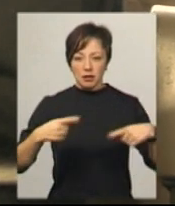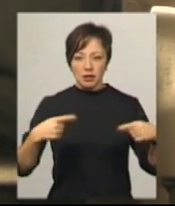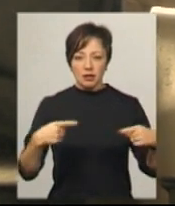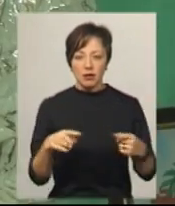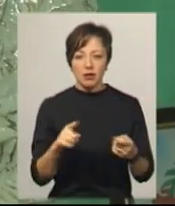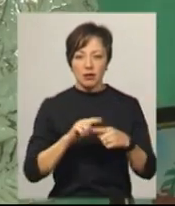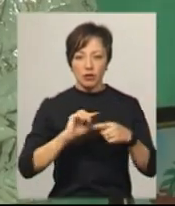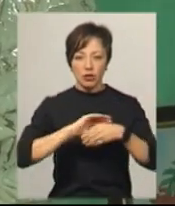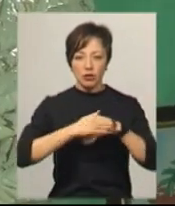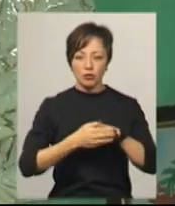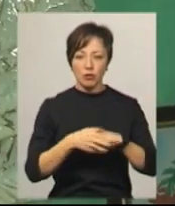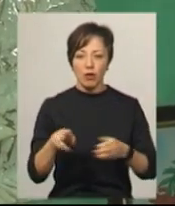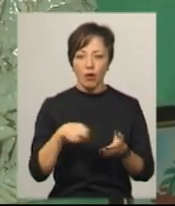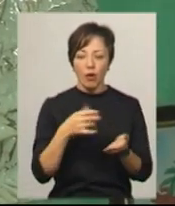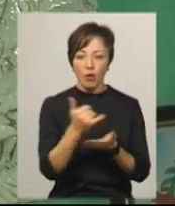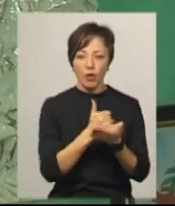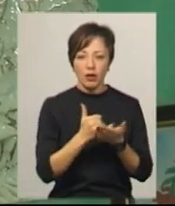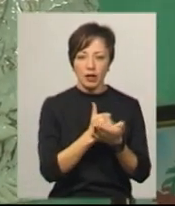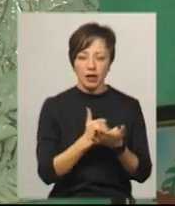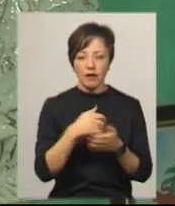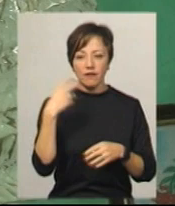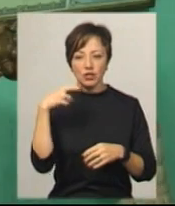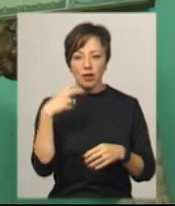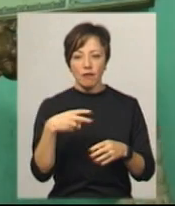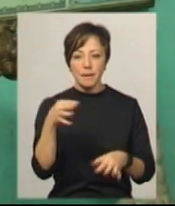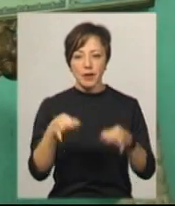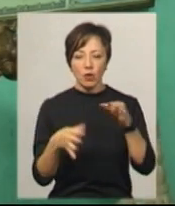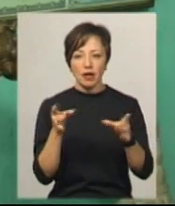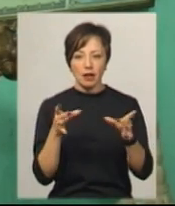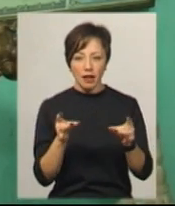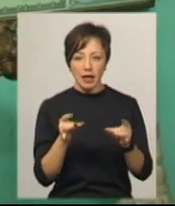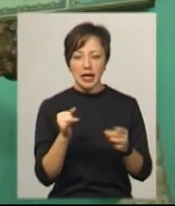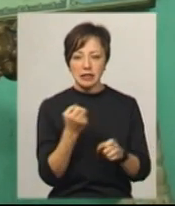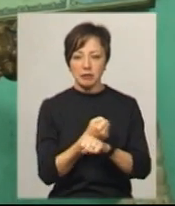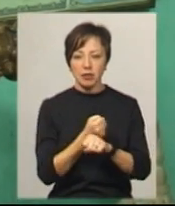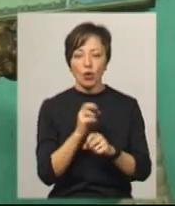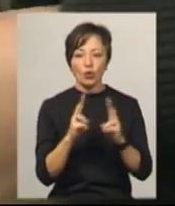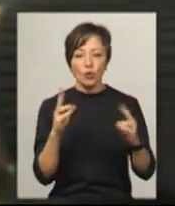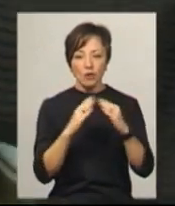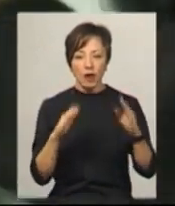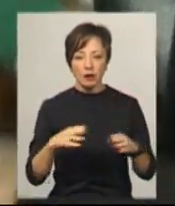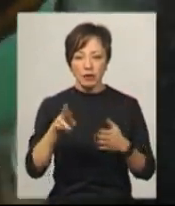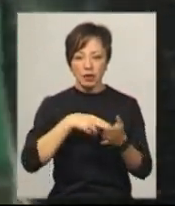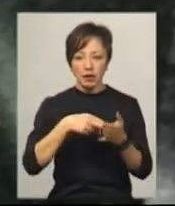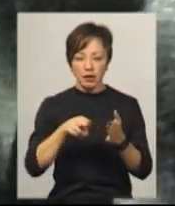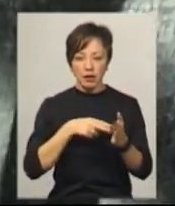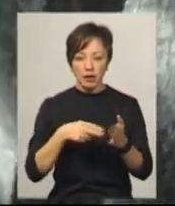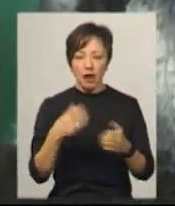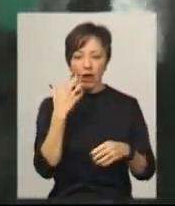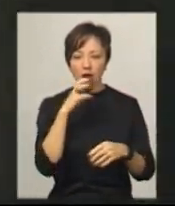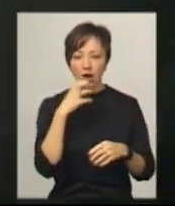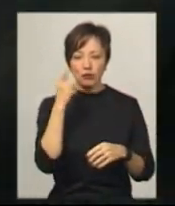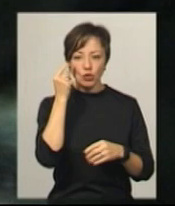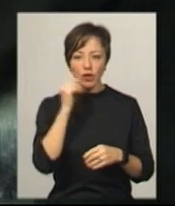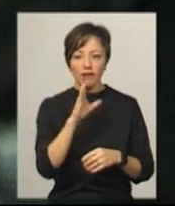нево, покриває суміші ляної олії, каніфолі або вишневого природного клею та вайт-спірітом. Ті, які мають бути в хаті, покриваються кількома верствами гарячого